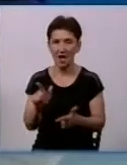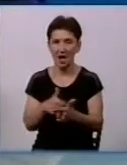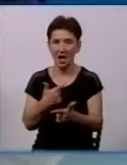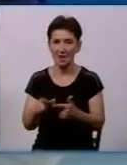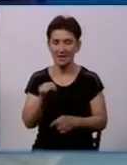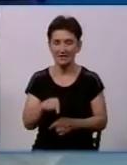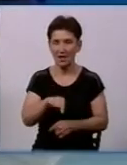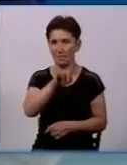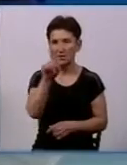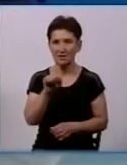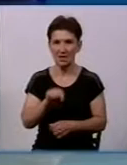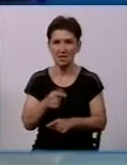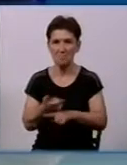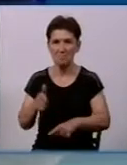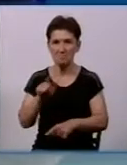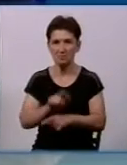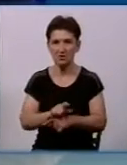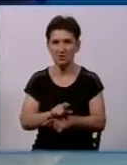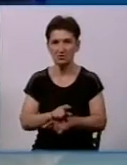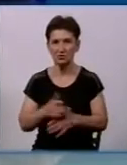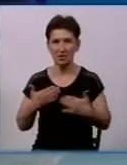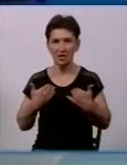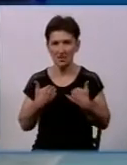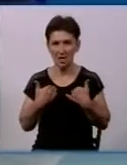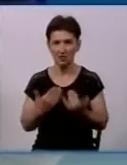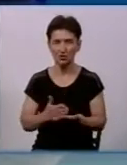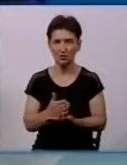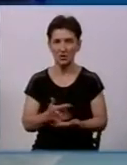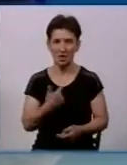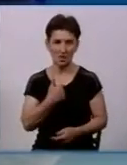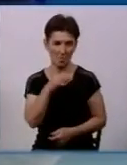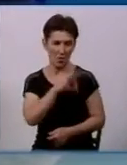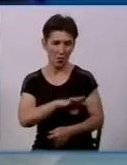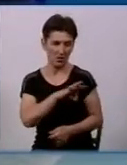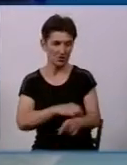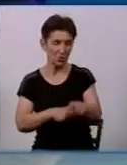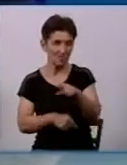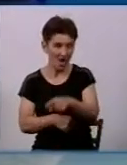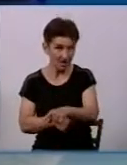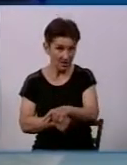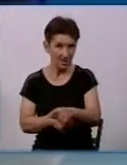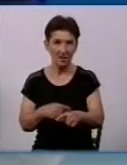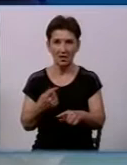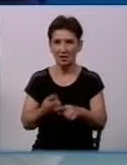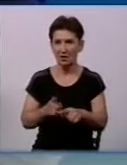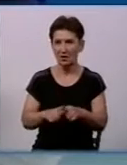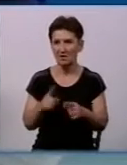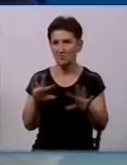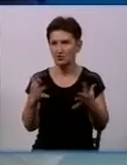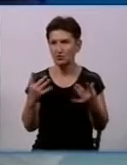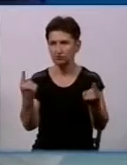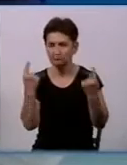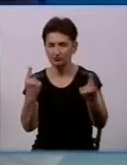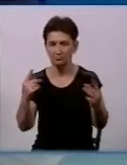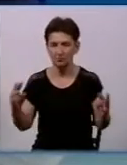питання більше хвилює нашу службу, тому що нам користуватись цими гідрантами, якщо виникають масштабні пожежі або